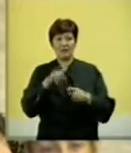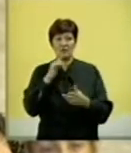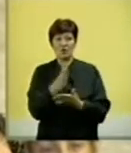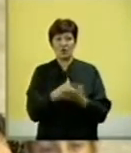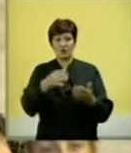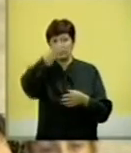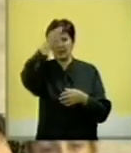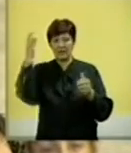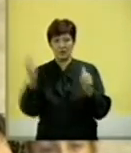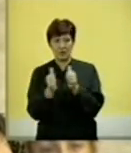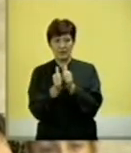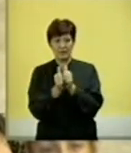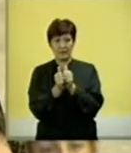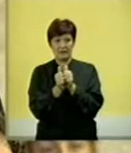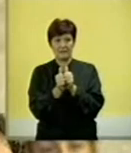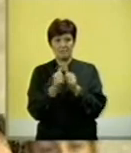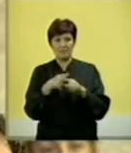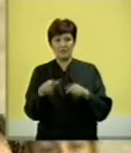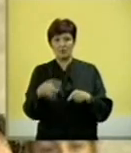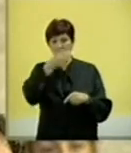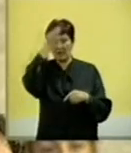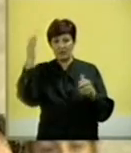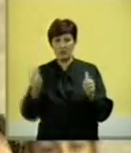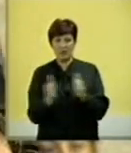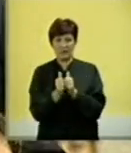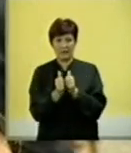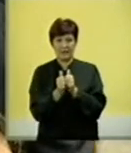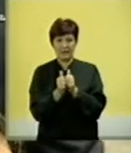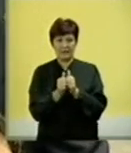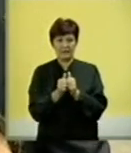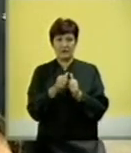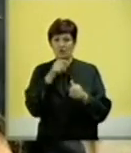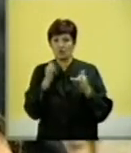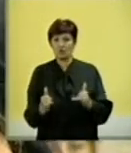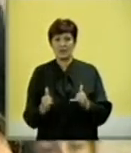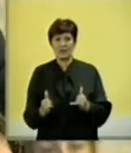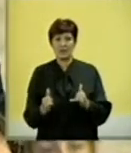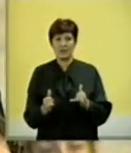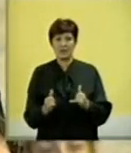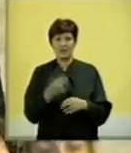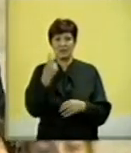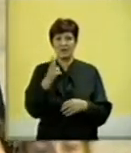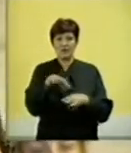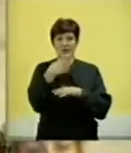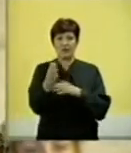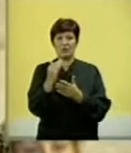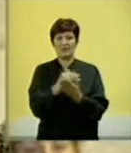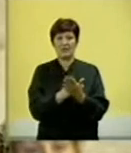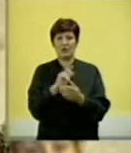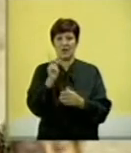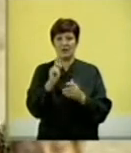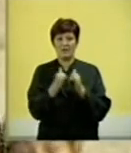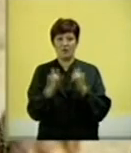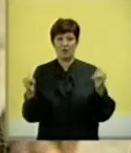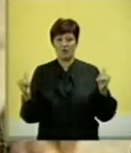primenjivost ustava za nacionalne zajednice. Zato što nacionalne zajednice, još i dan danas, dve godine nakon donošenja zakona, nije